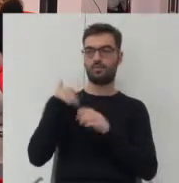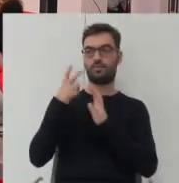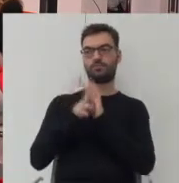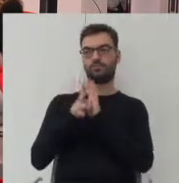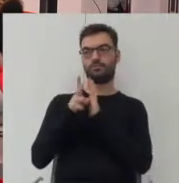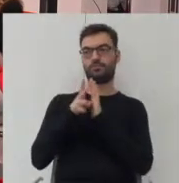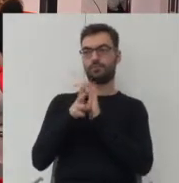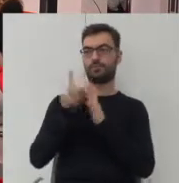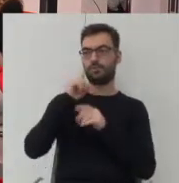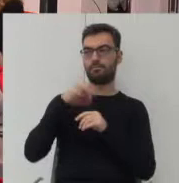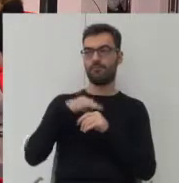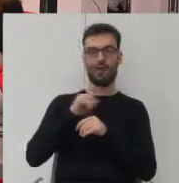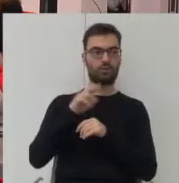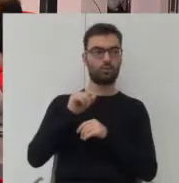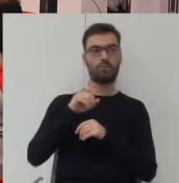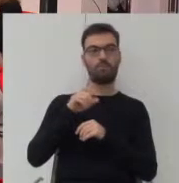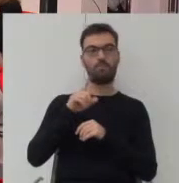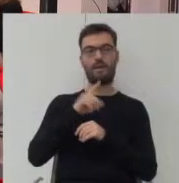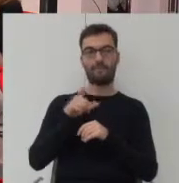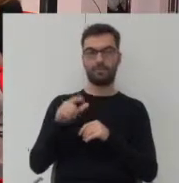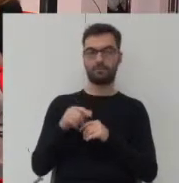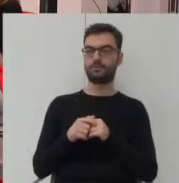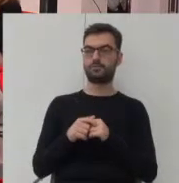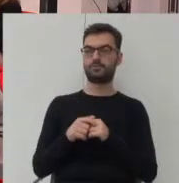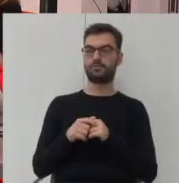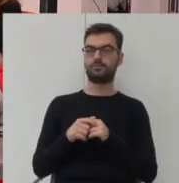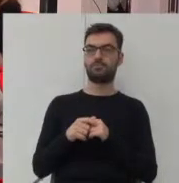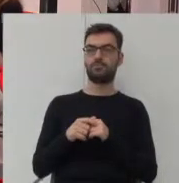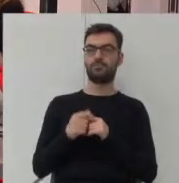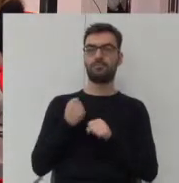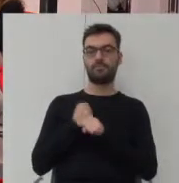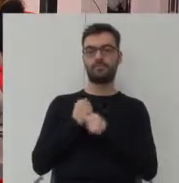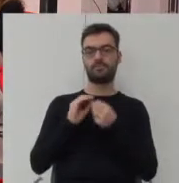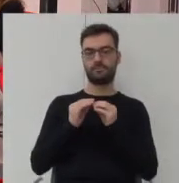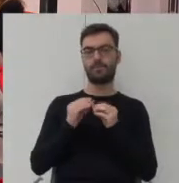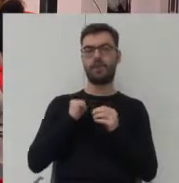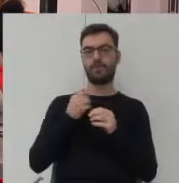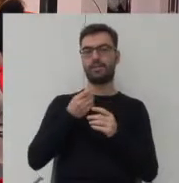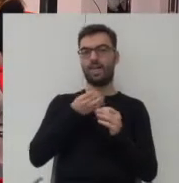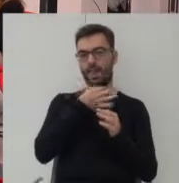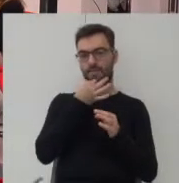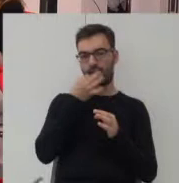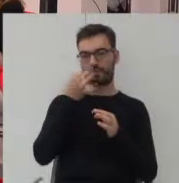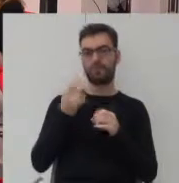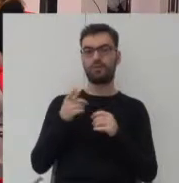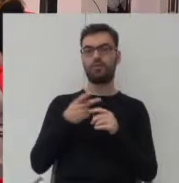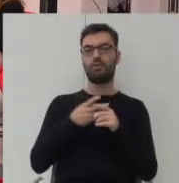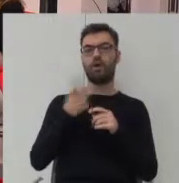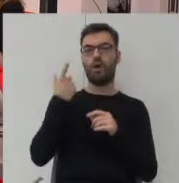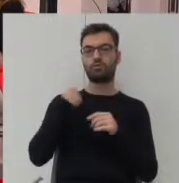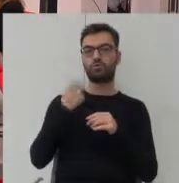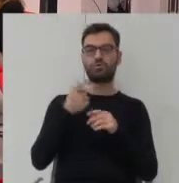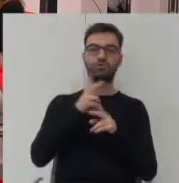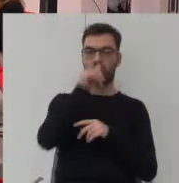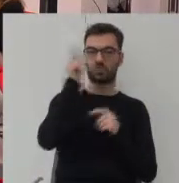przez Panów Artura i Pana Pawła. Pracujemy na tym, żeby coraz lepiej docierać też do osób, które nie mogą przyjść, więc